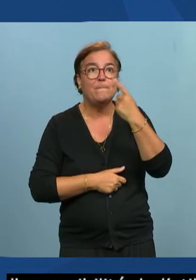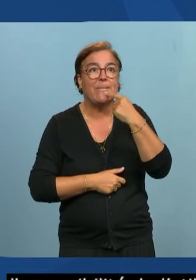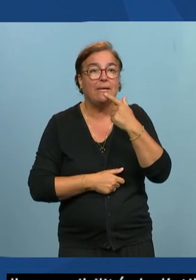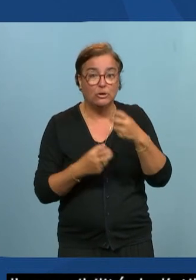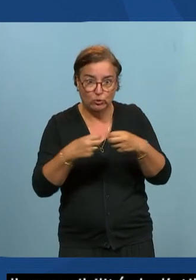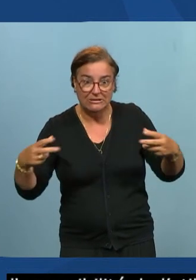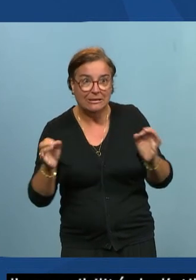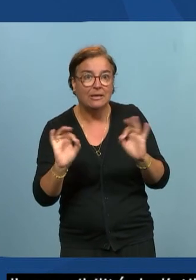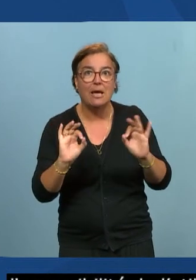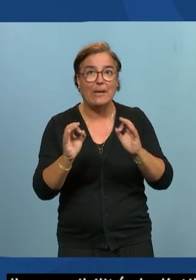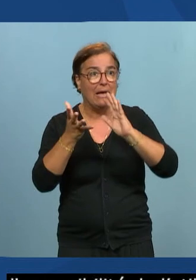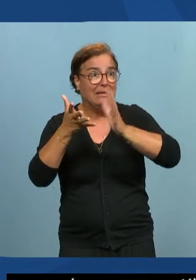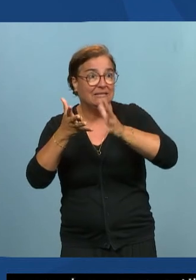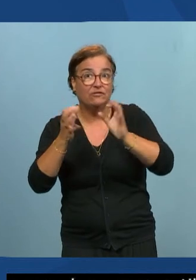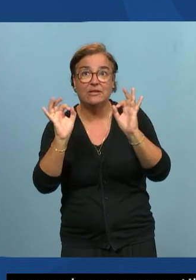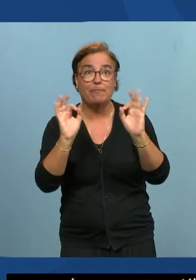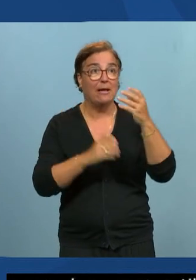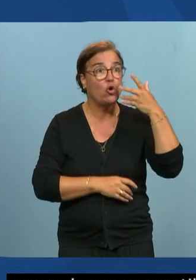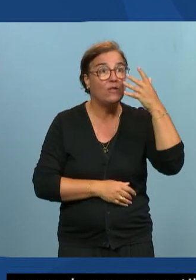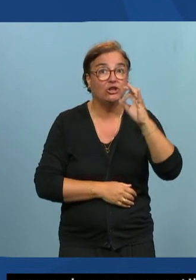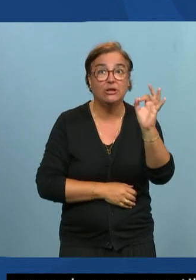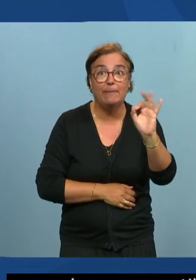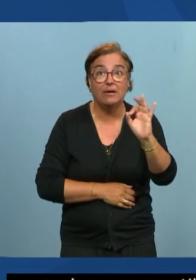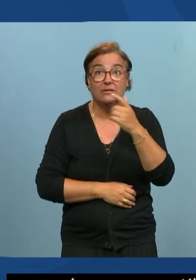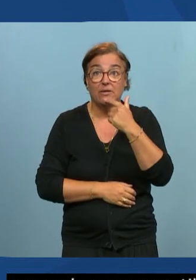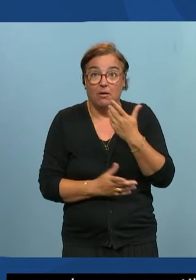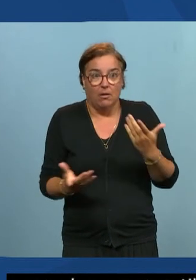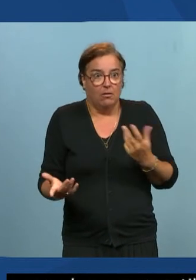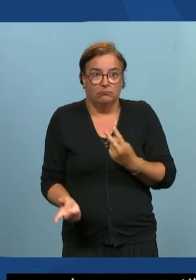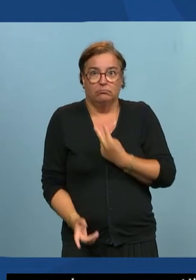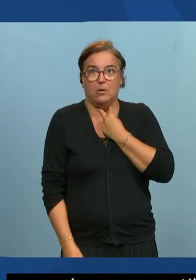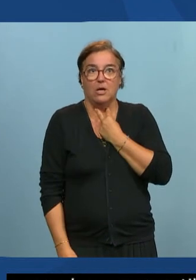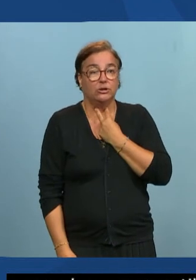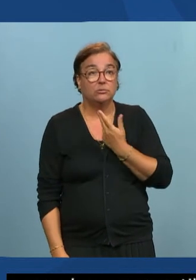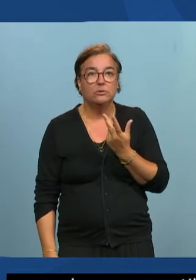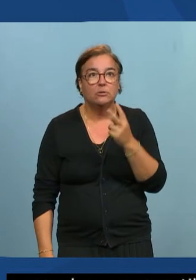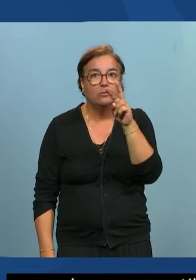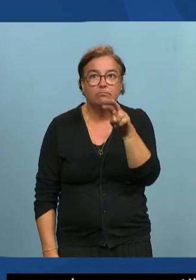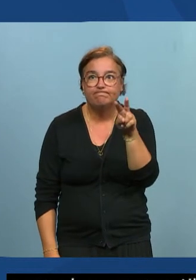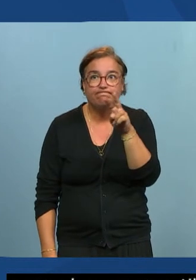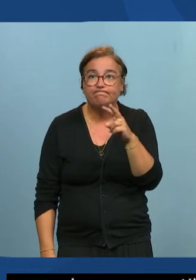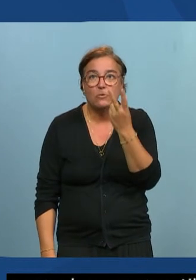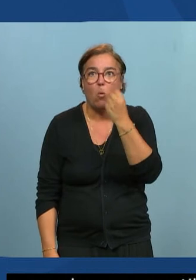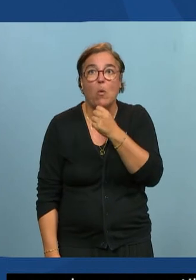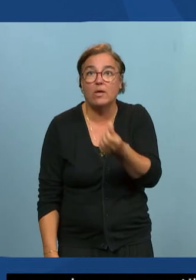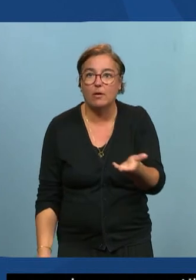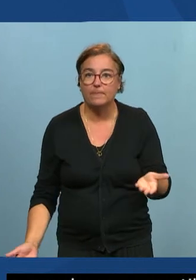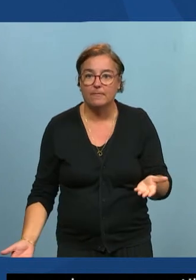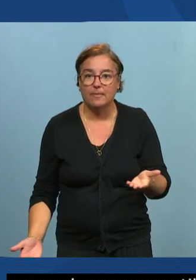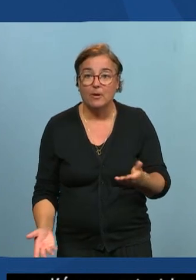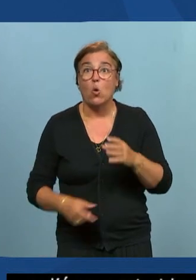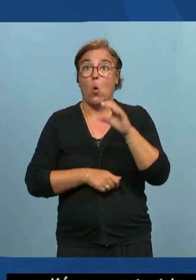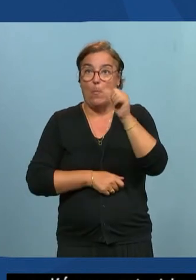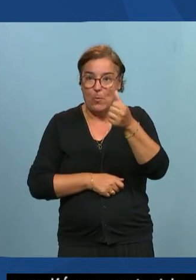qui n rien c'est totalement inaccessible donc on ne parle pas d'améliorer l'expérience utilisateur mais déjà de faire tomber l'obstacle la barrière